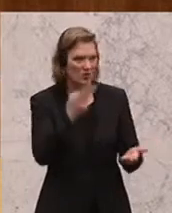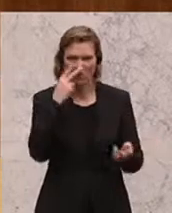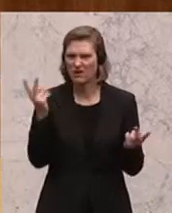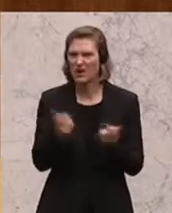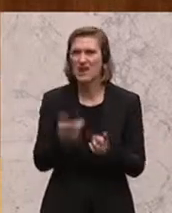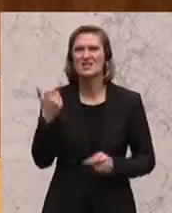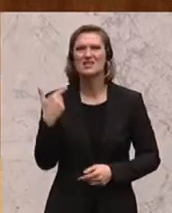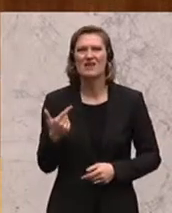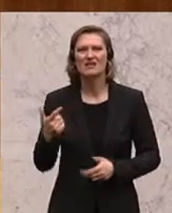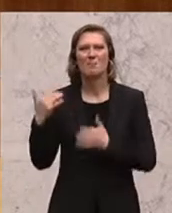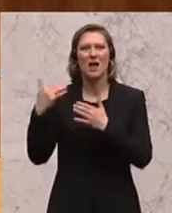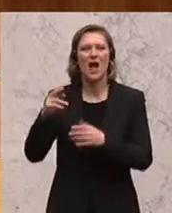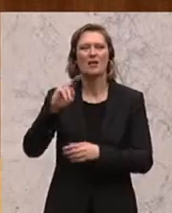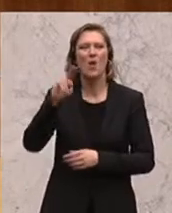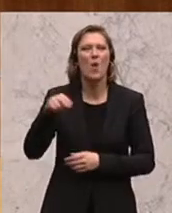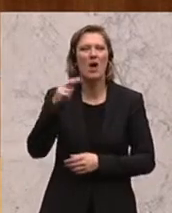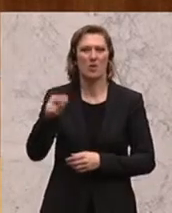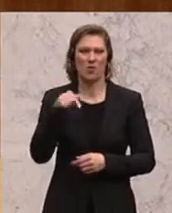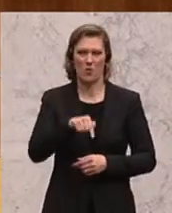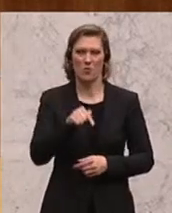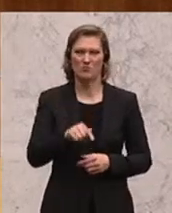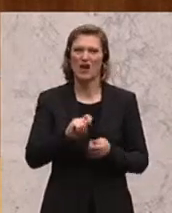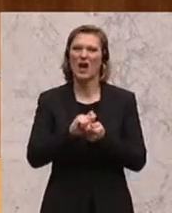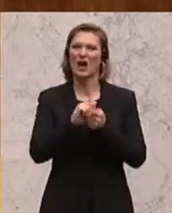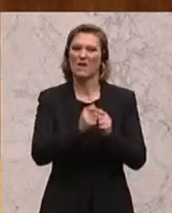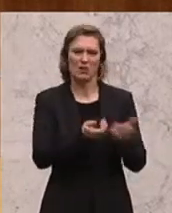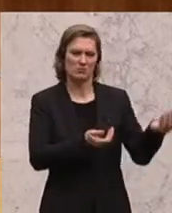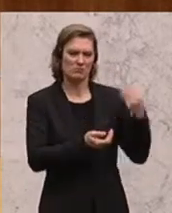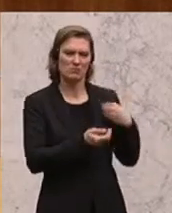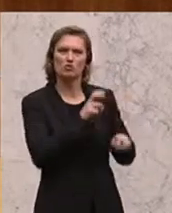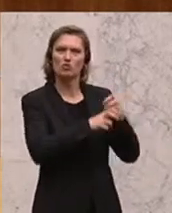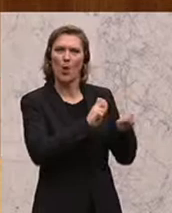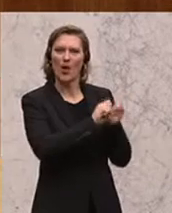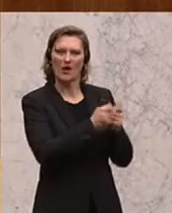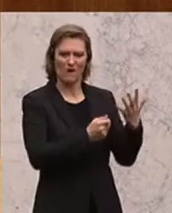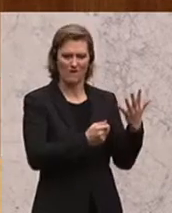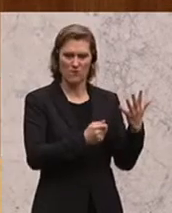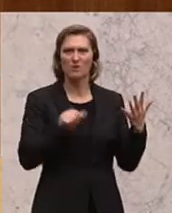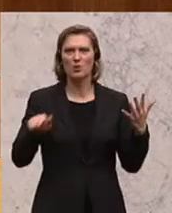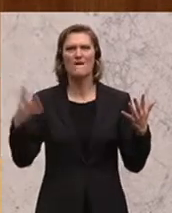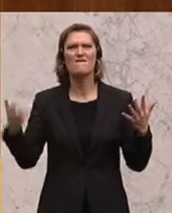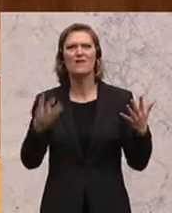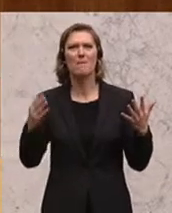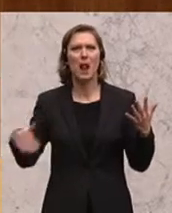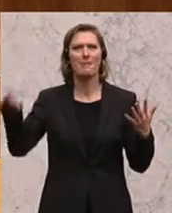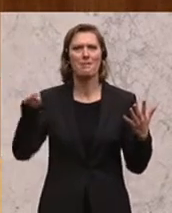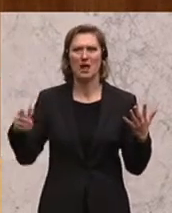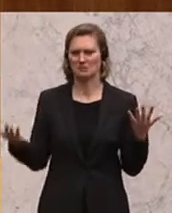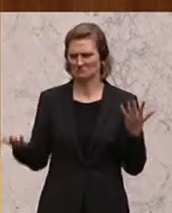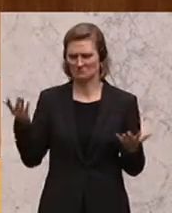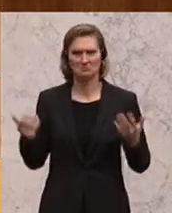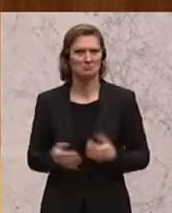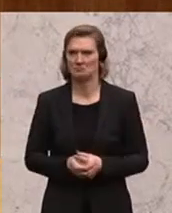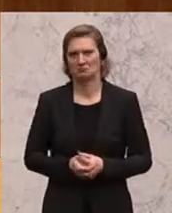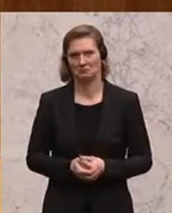20 Milliarden Euro Hypo-Alpe-Adria, geplante Steuerreform bringt 5 Milliarden Euro, geht sich also viermal aus, dann fällt mir einfach nur